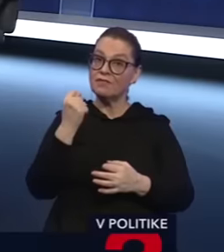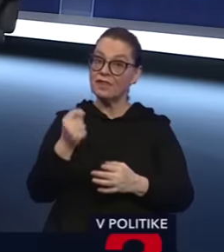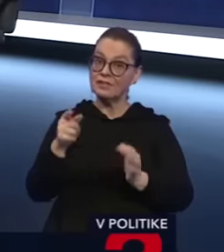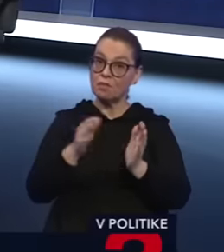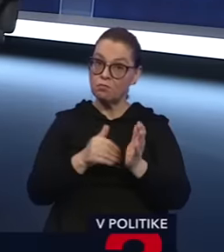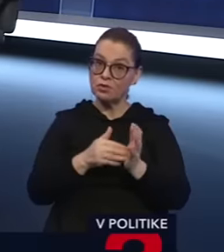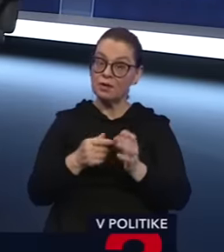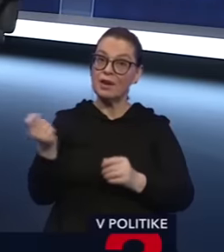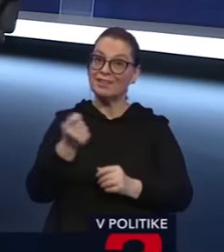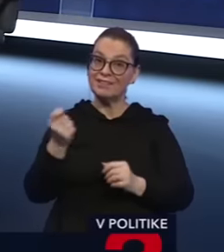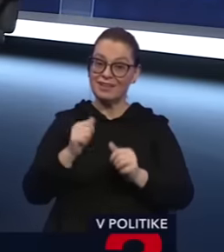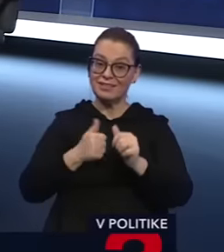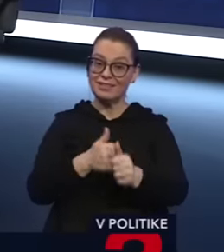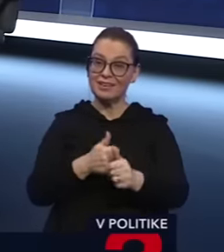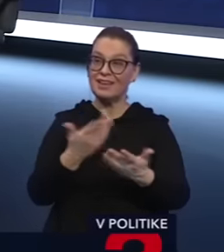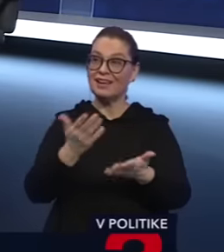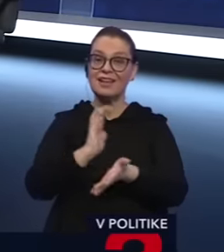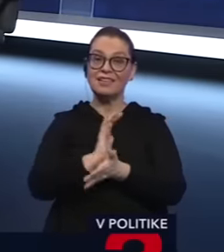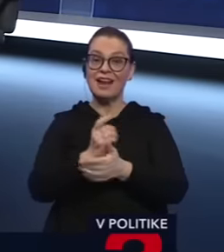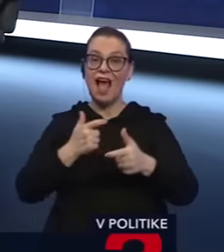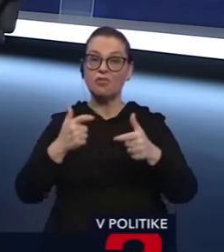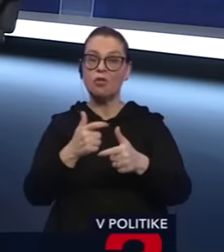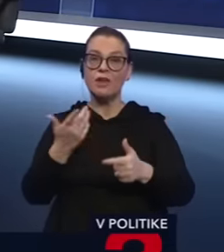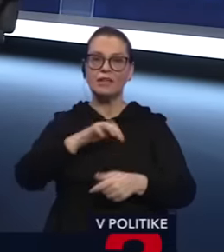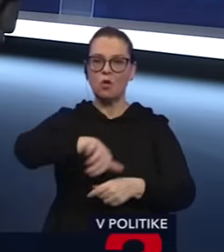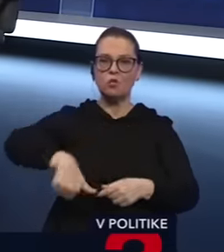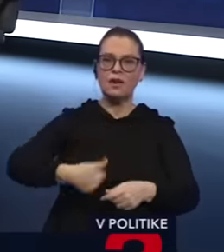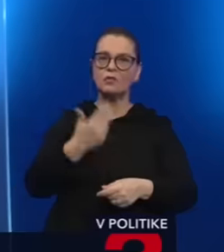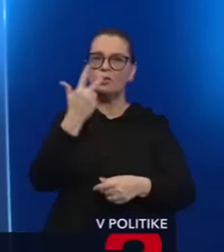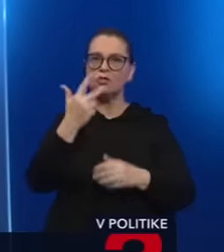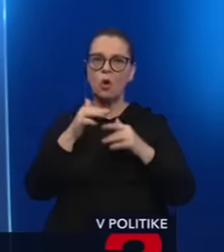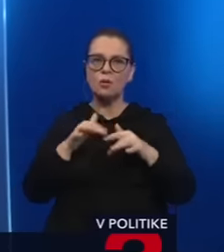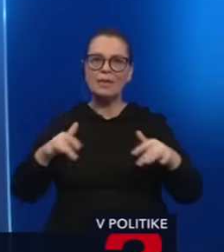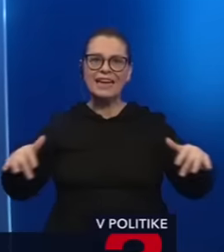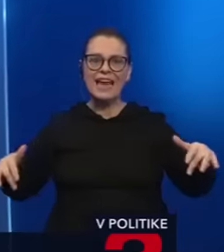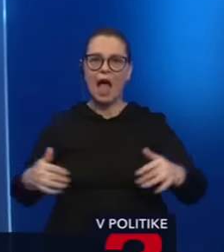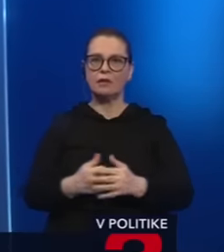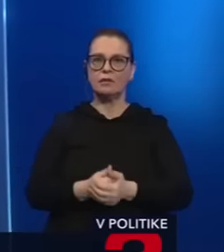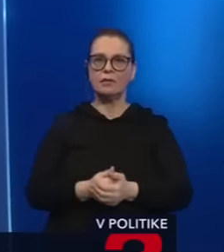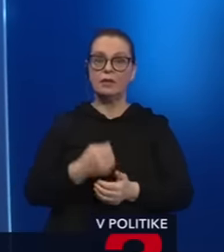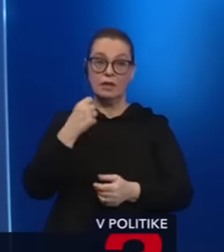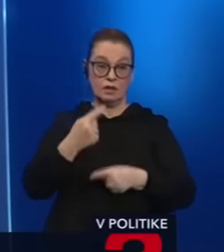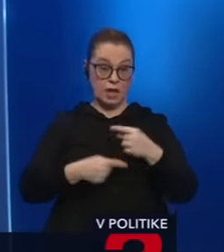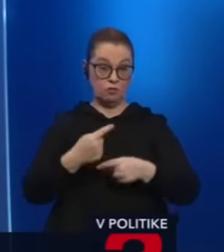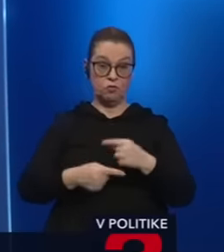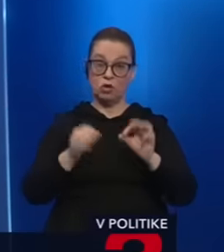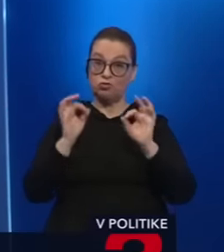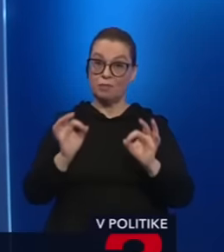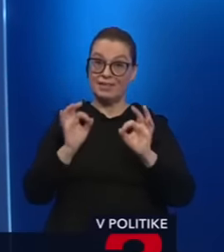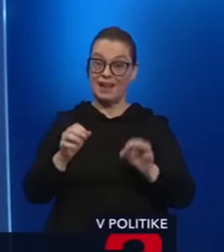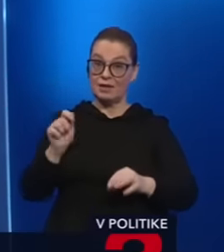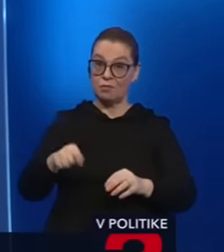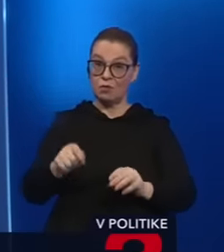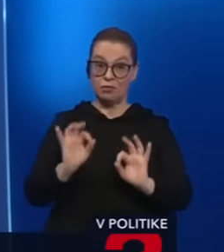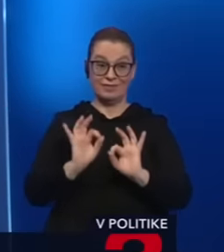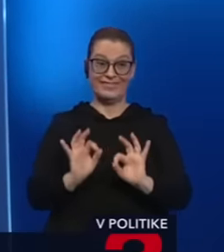potrebovali trestne stíhať za nejaké tlačovky a nie za ukradnutie 3 miliard? Keď funguje tak tá špeciálna prokurátora geniálne,